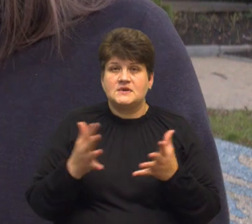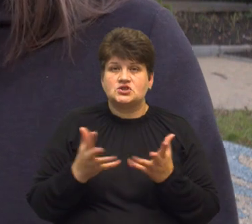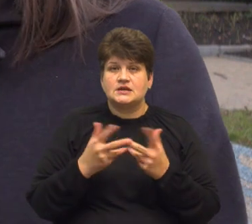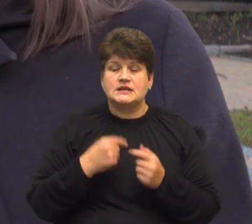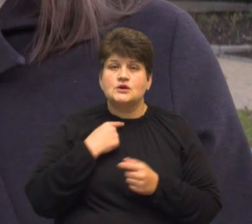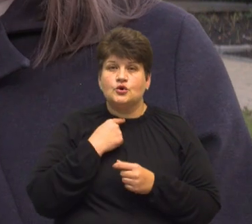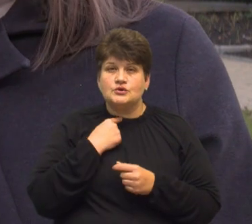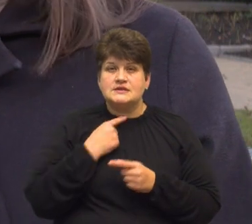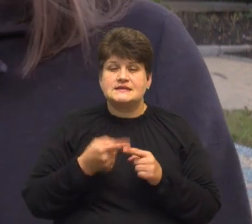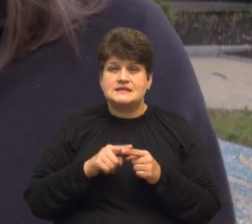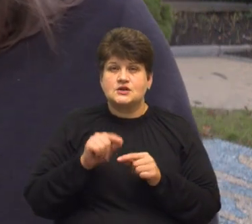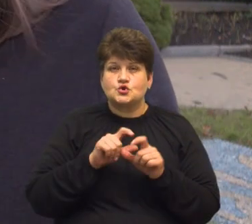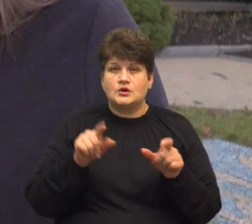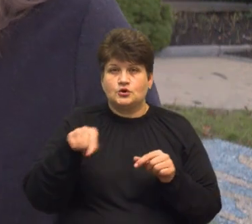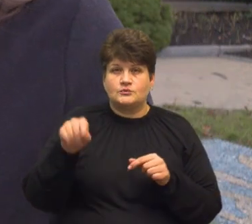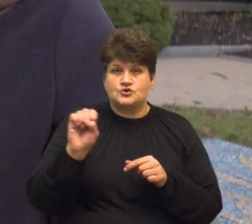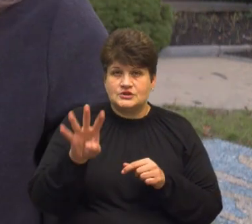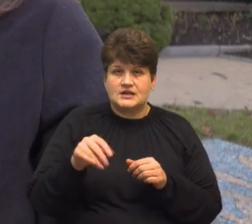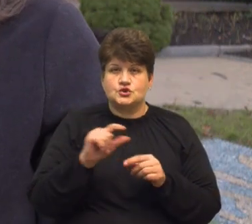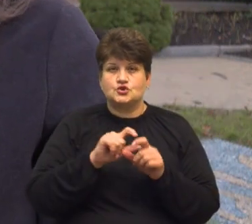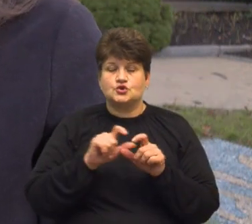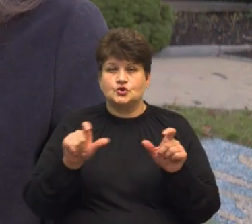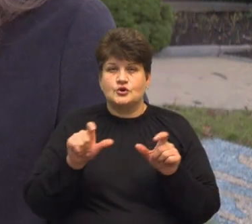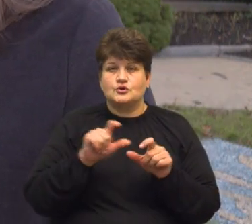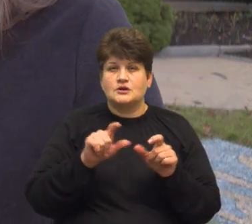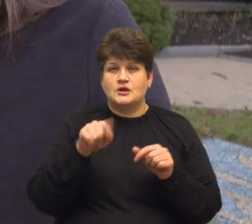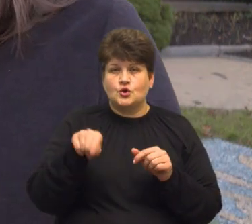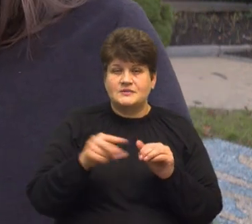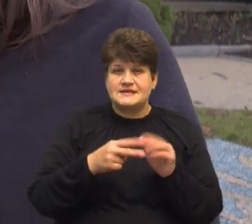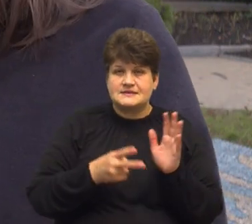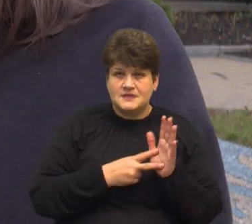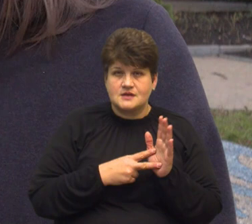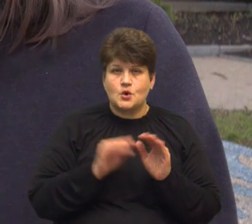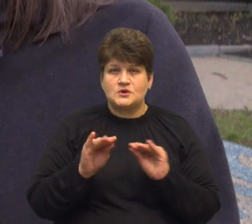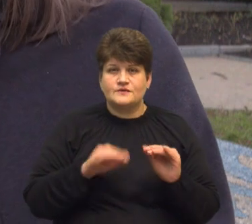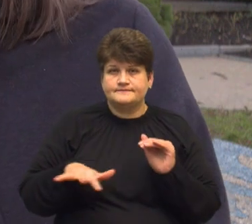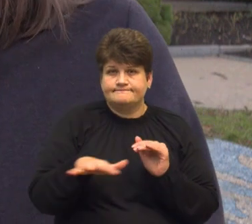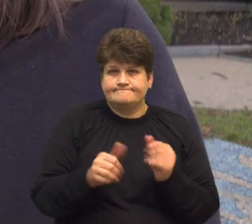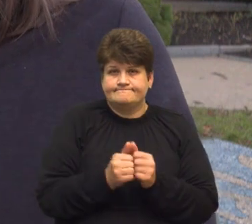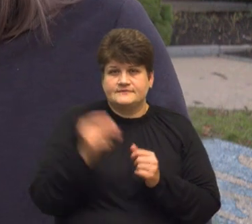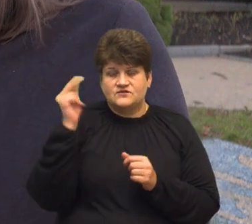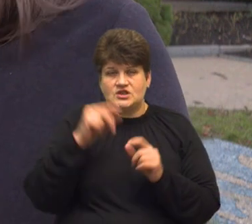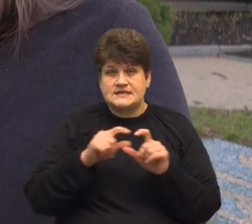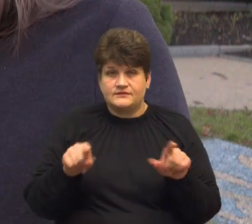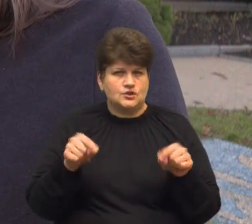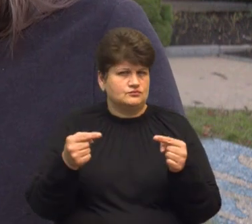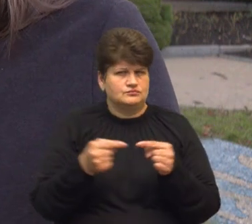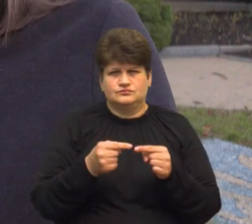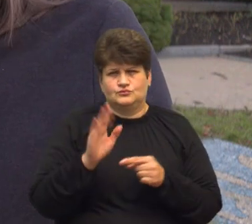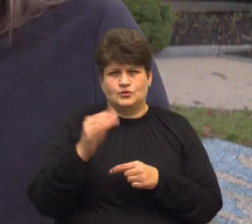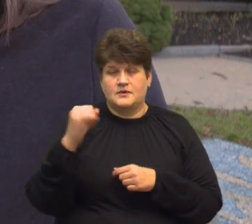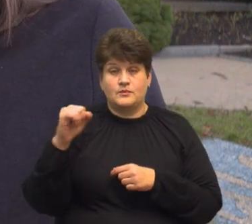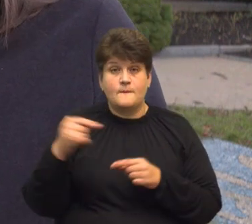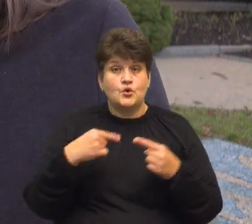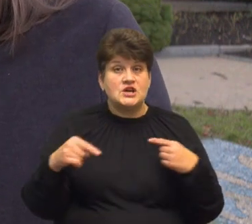набирала школа номер 14, школа номер 17 для облаштування просторів біля своїх навчальних закладів. Вони стосотково будуть переможцями. По інших